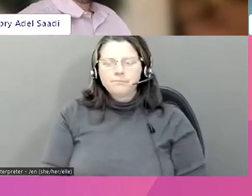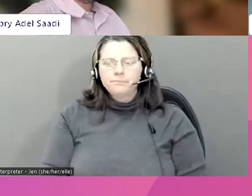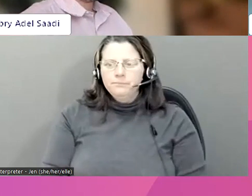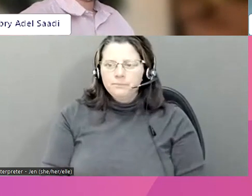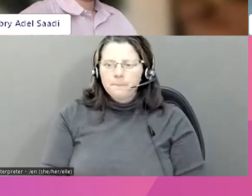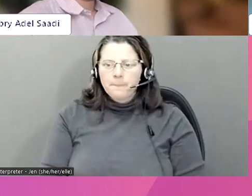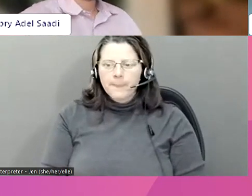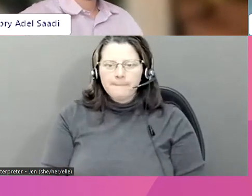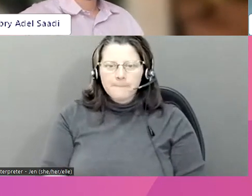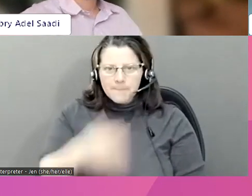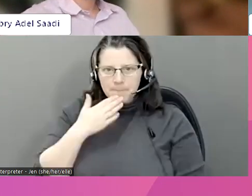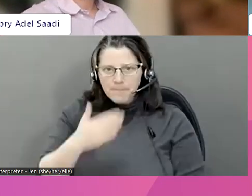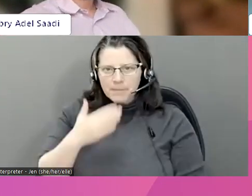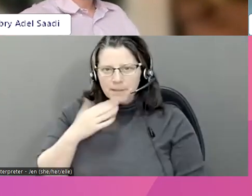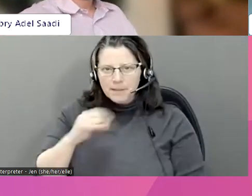enjeux de compétence.